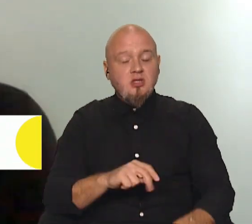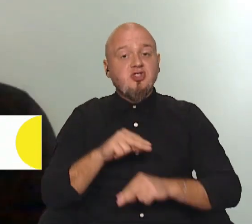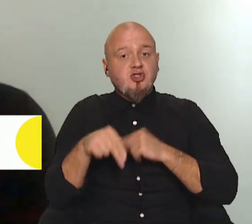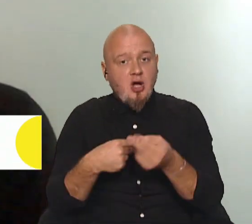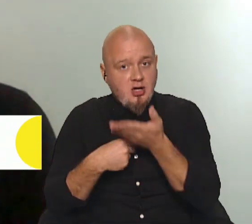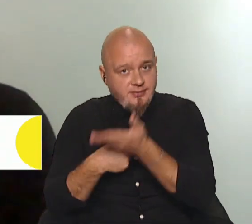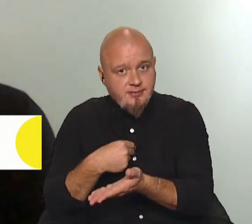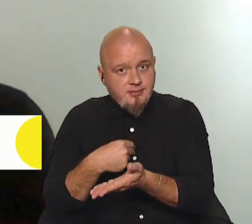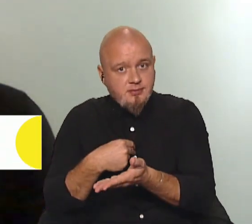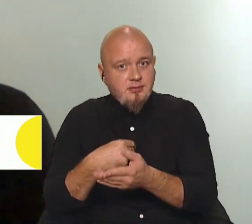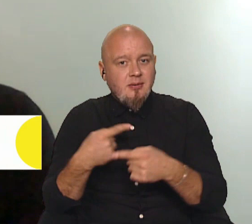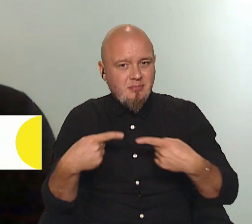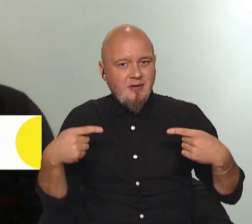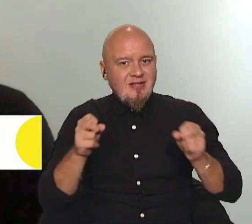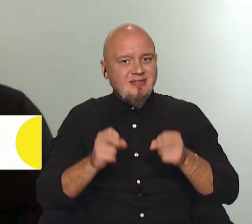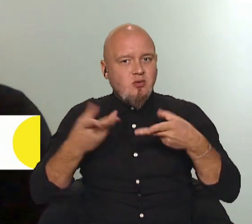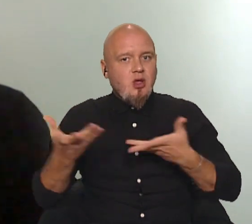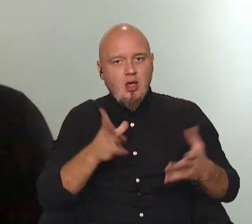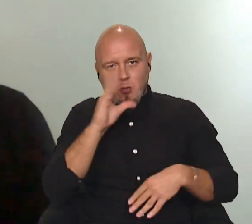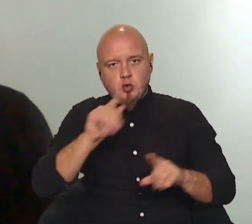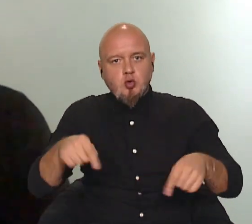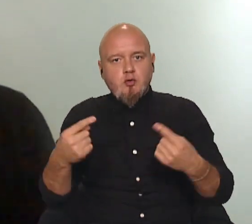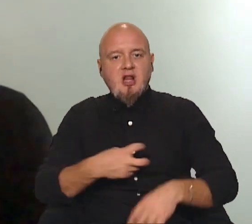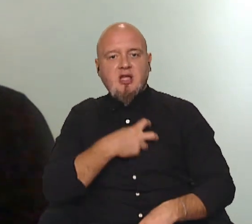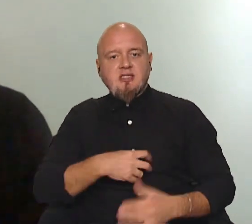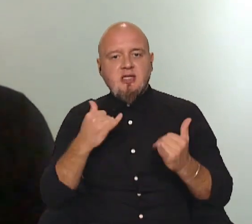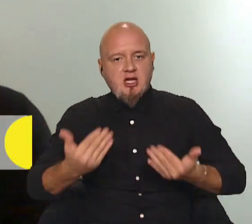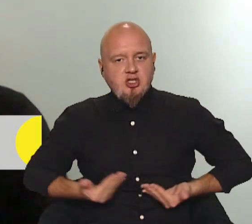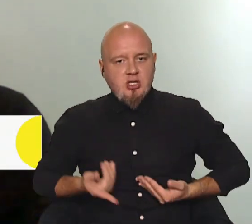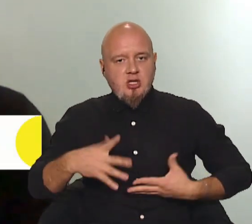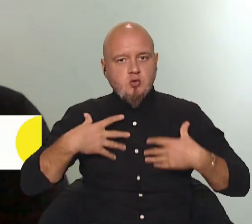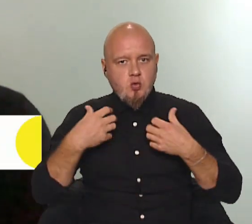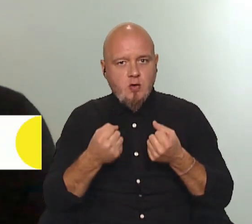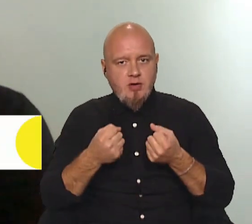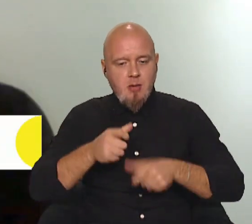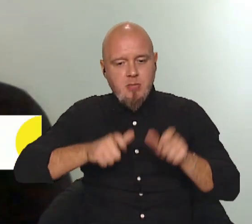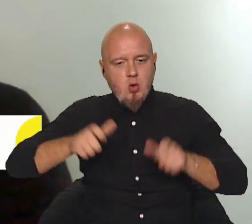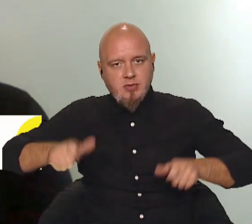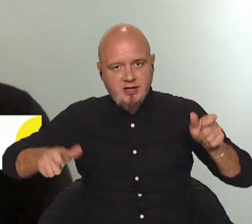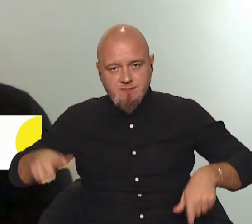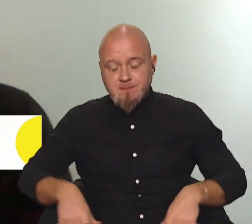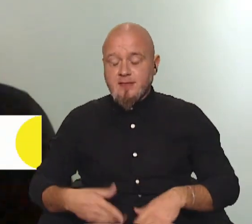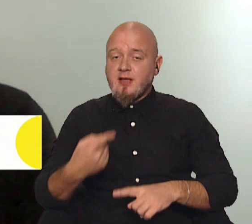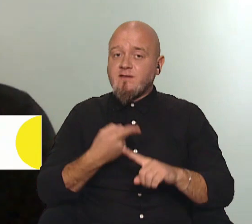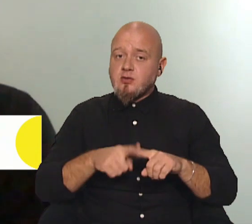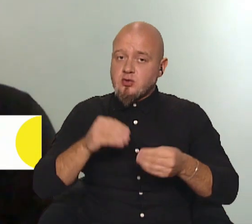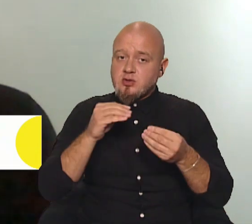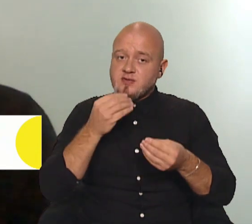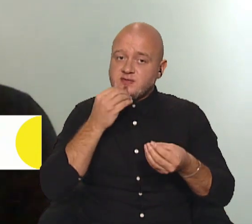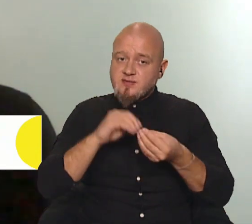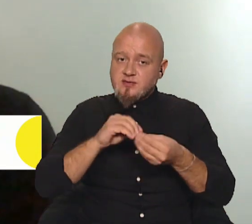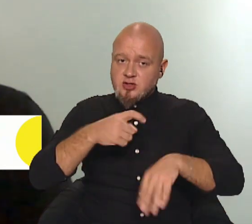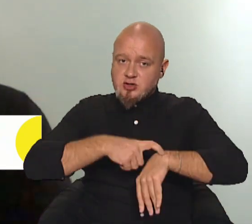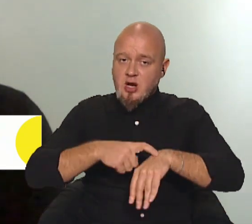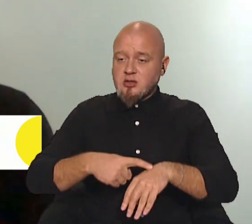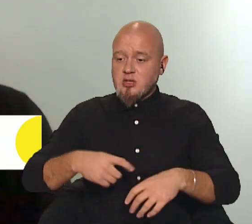певні загрози, які можуть створювати ризик для життя та здоров'я паломників. В той же час паломників не